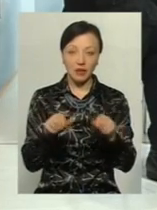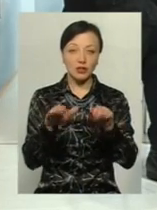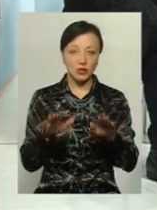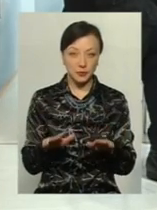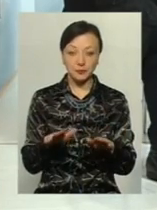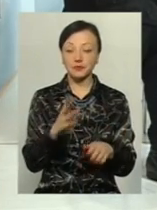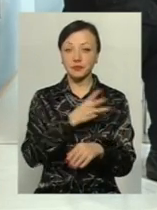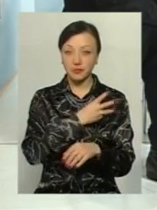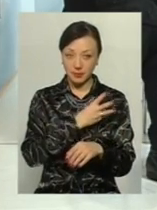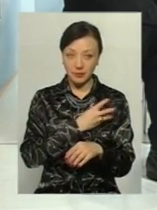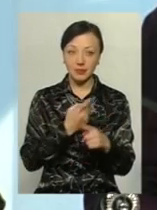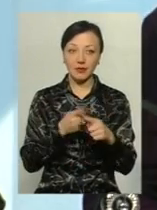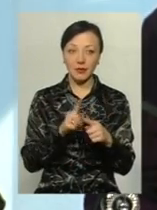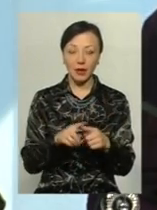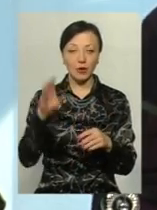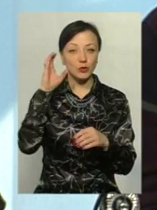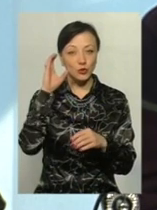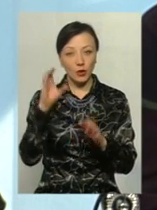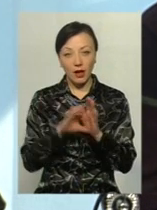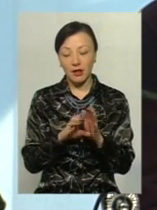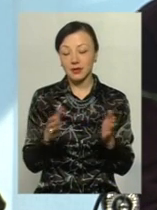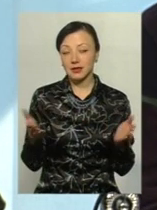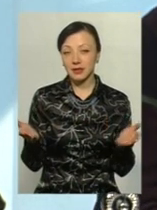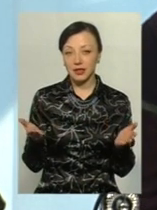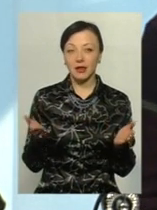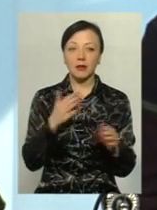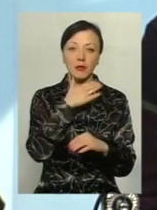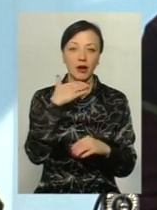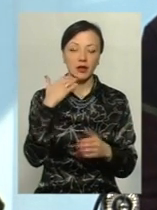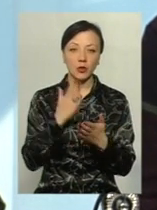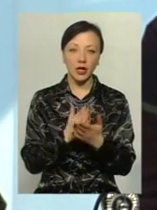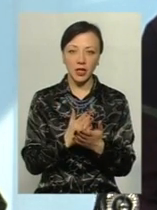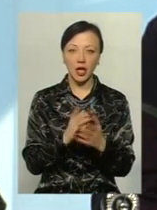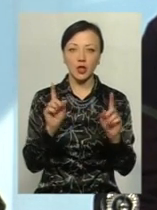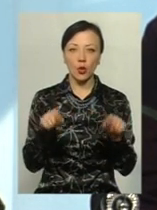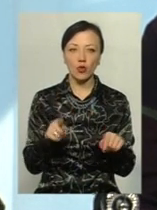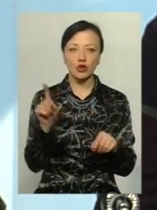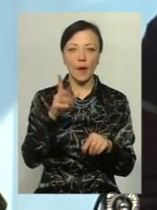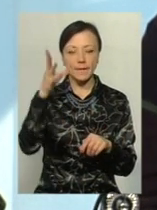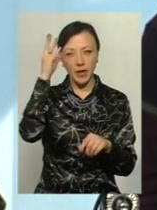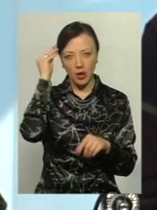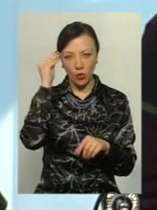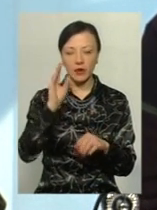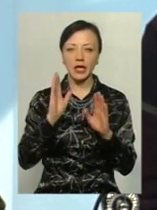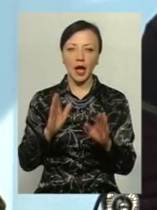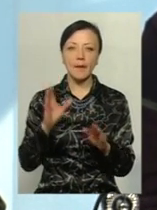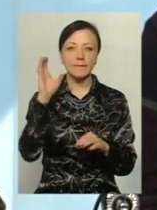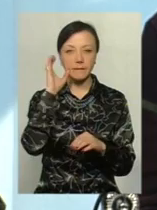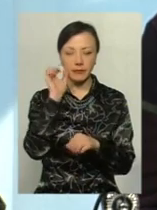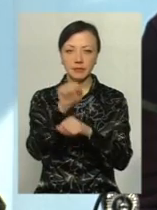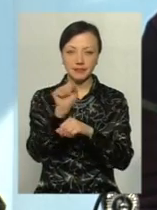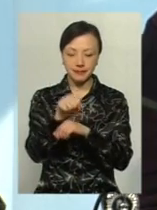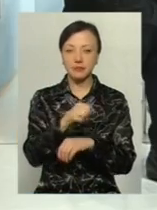І бажано, звичайно, вона на нас прослухалась. звичайно, дуже багато є того, що брали до уваги, але тільки послухали.